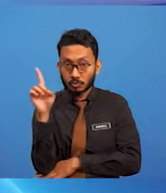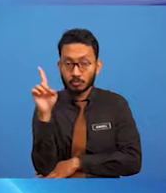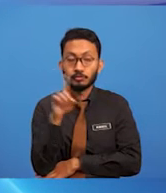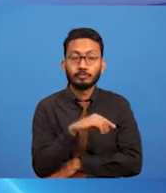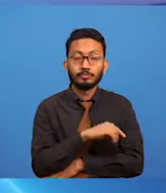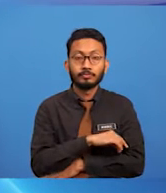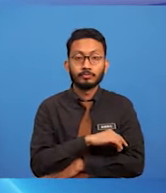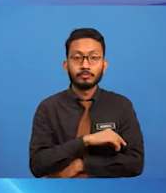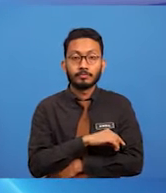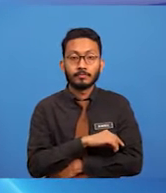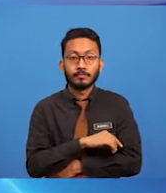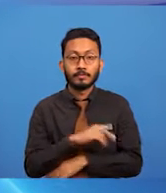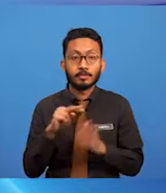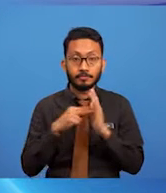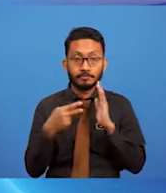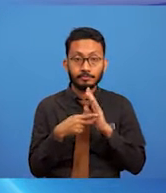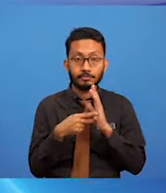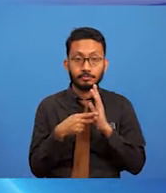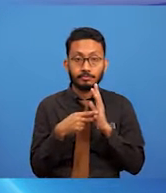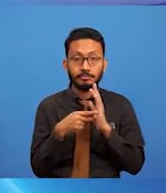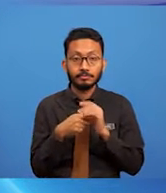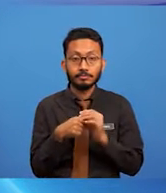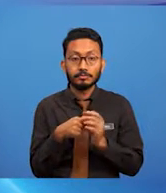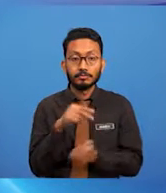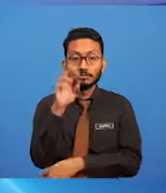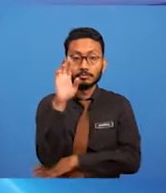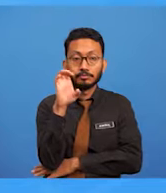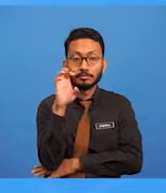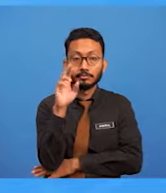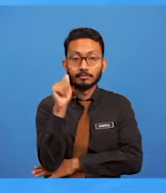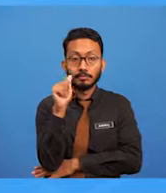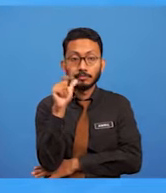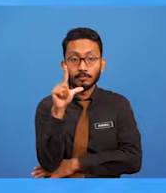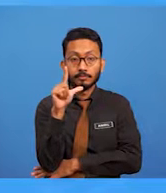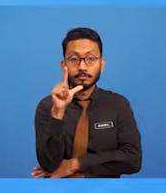Konsep lukisan yang pertama adalah realistik.